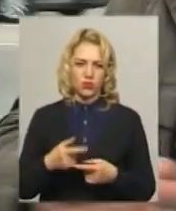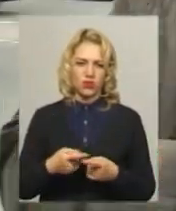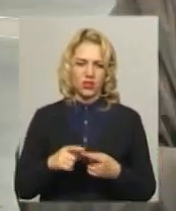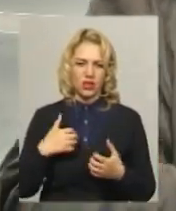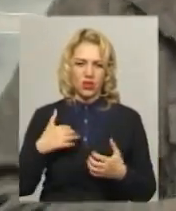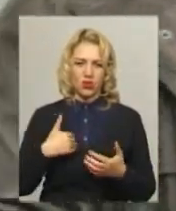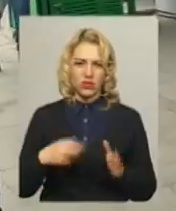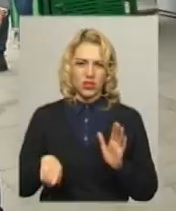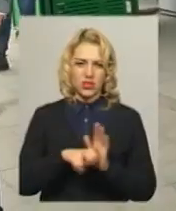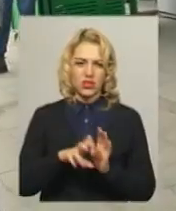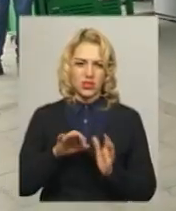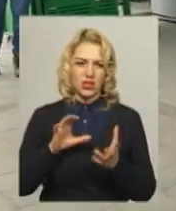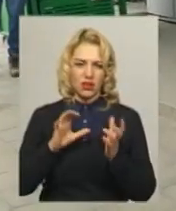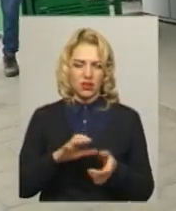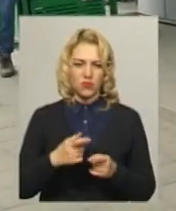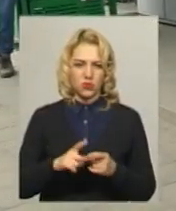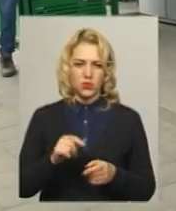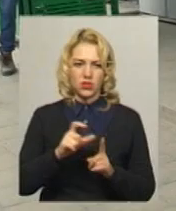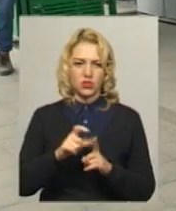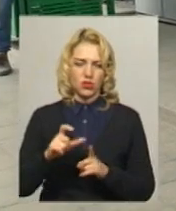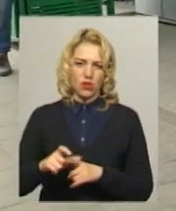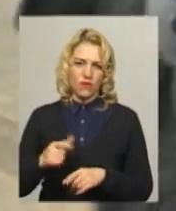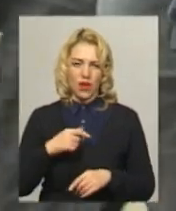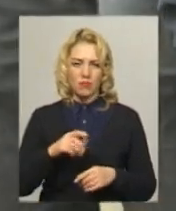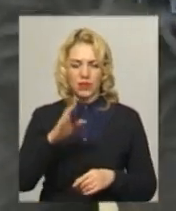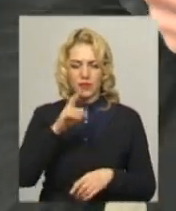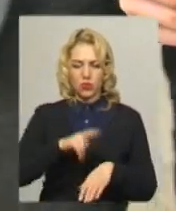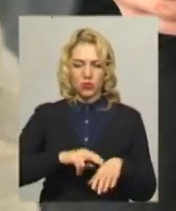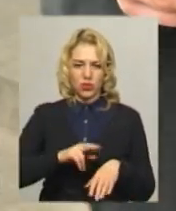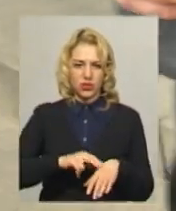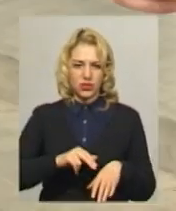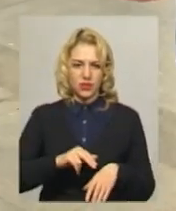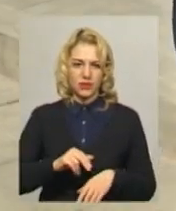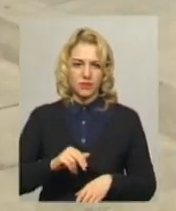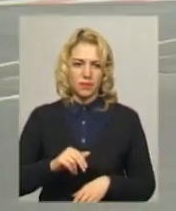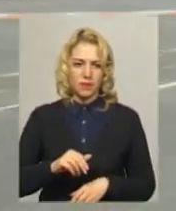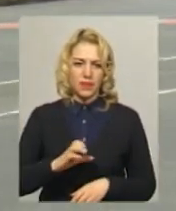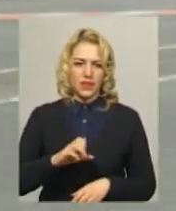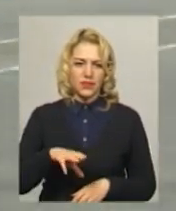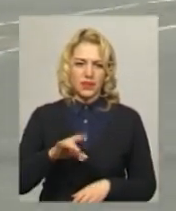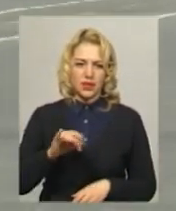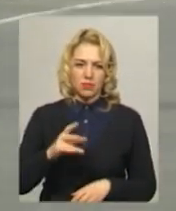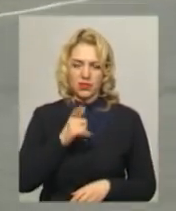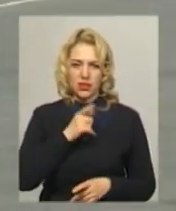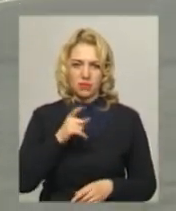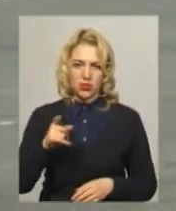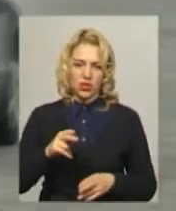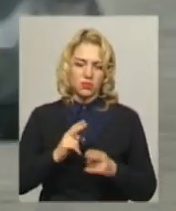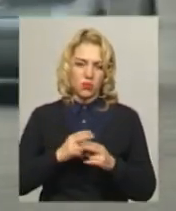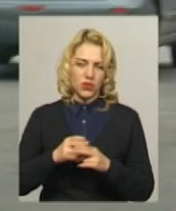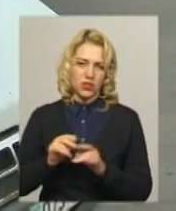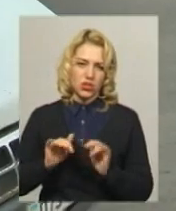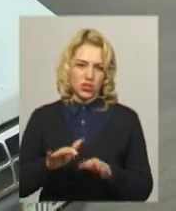За словами інспектора зв'язків з громадськістю управління патрульної поліції Людмили Стримбіцької, під час профілактичних